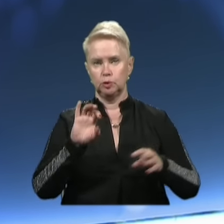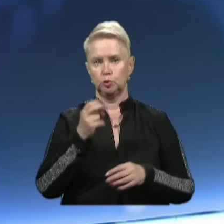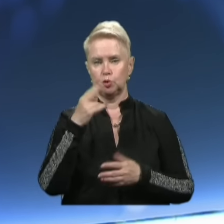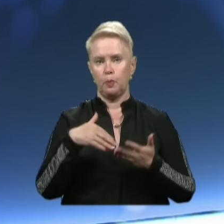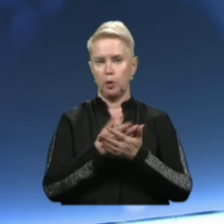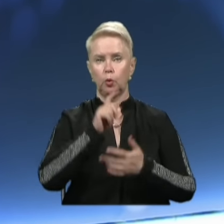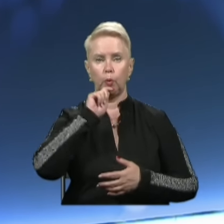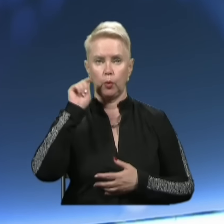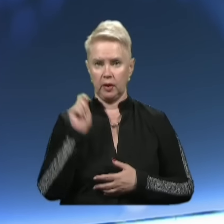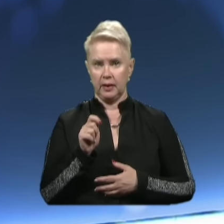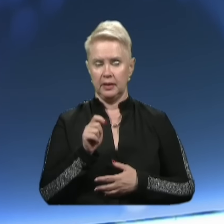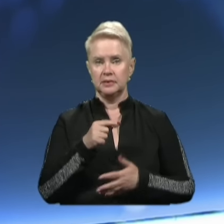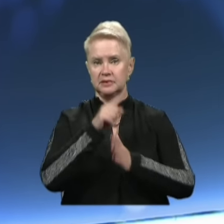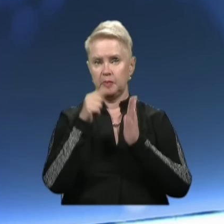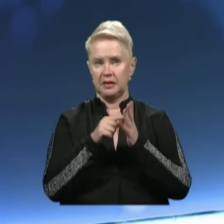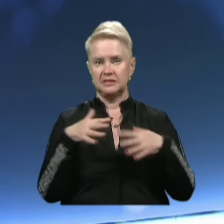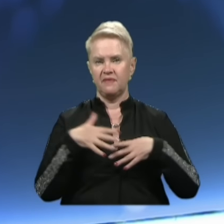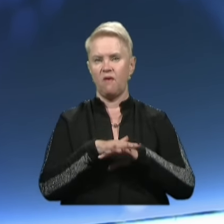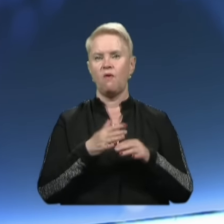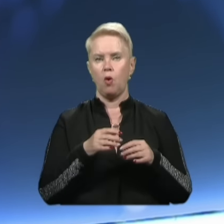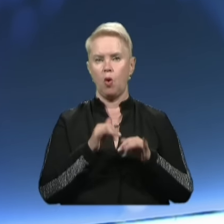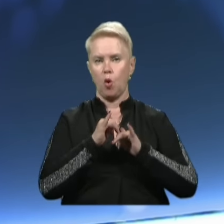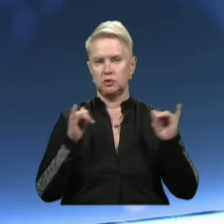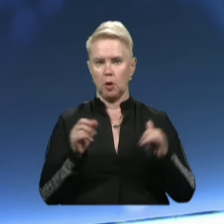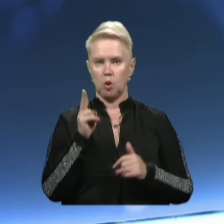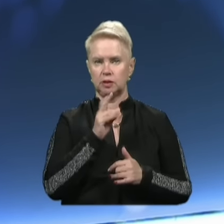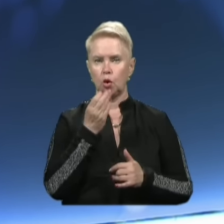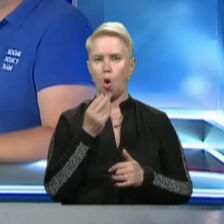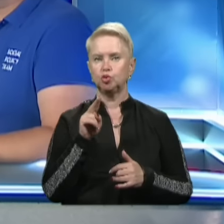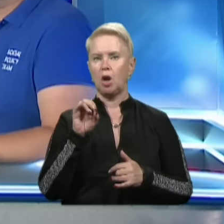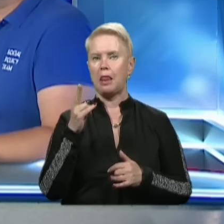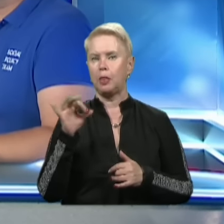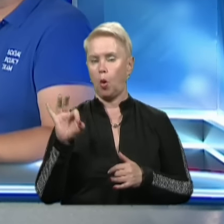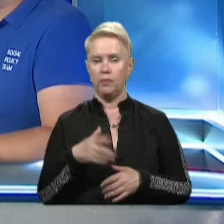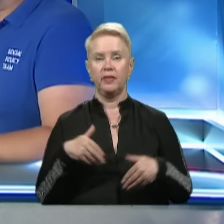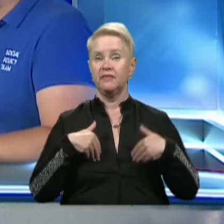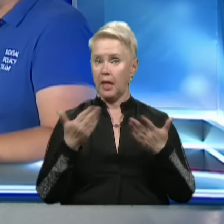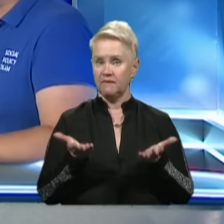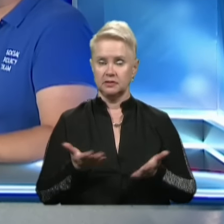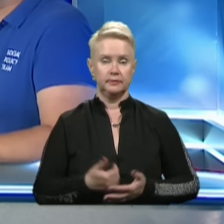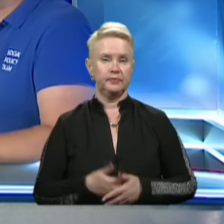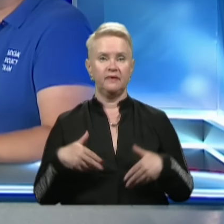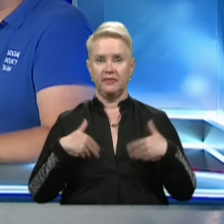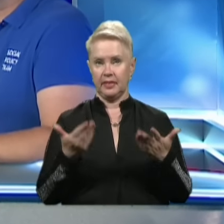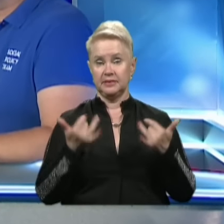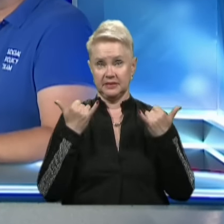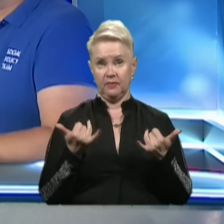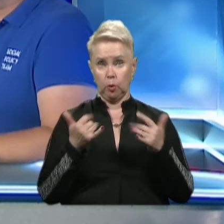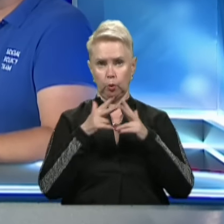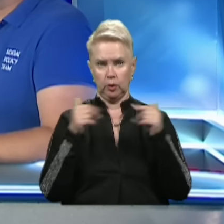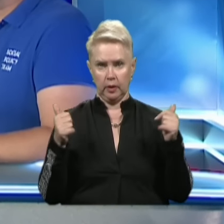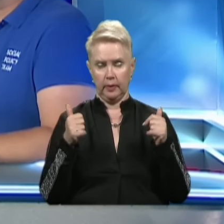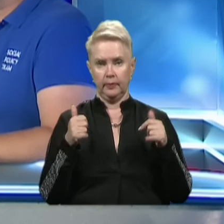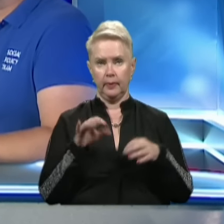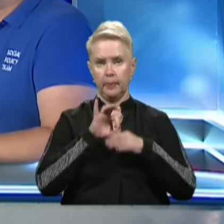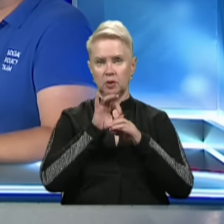соціальної політики України з питань цифрового розвитку Костянтином Кошеленком. Ми вас вітаємо. І сьогодні якраз у Дніпрі